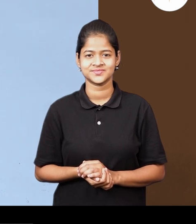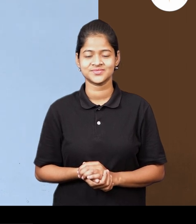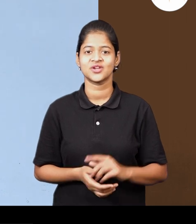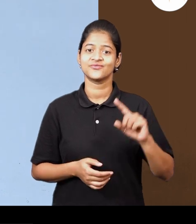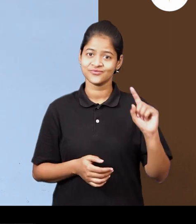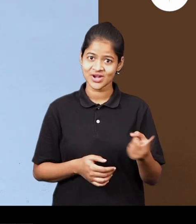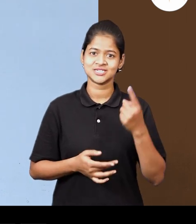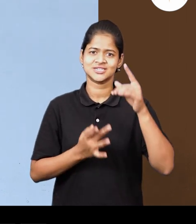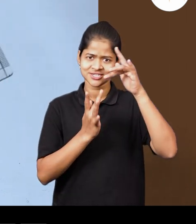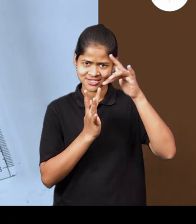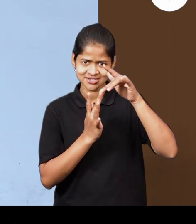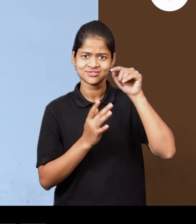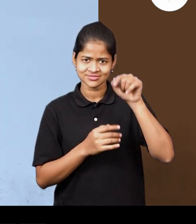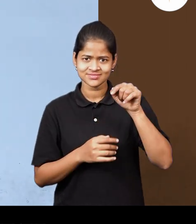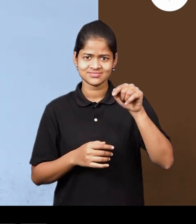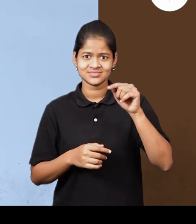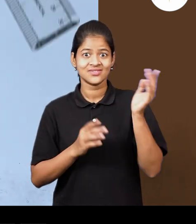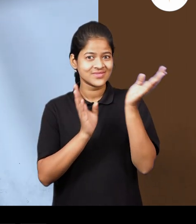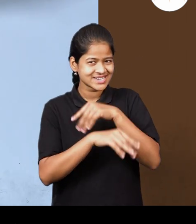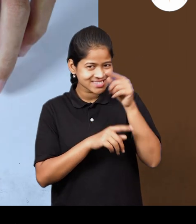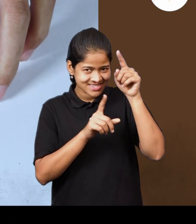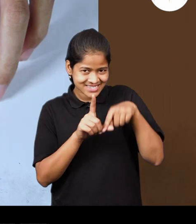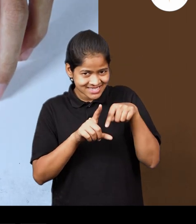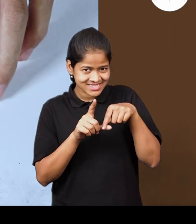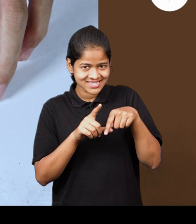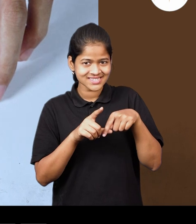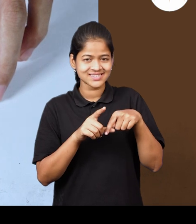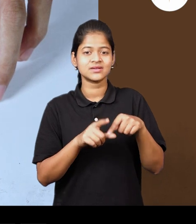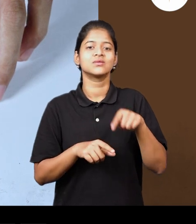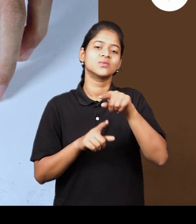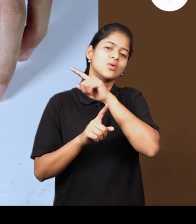मन्टात आता दुसर्य बिंदु तुन काड़ुन बहु